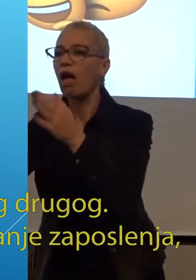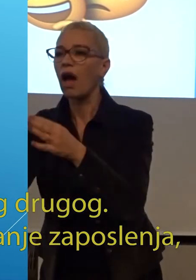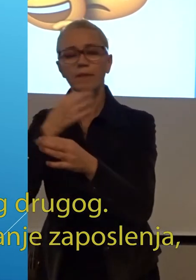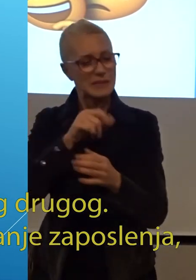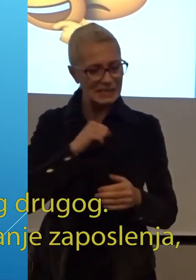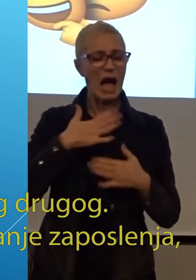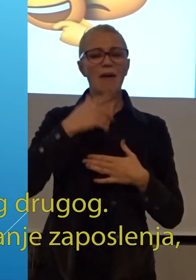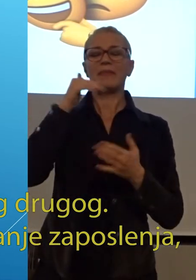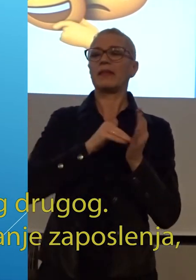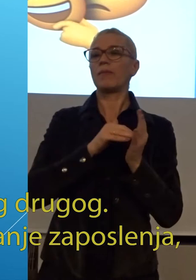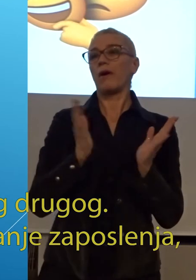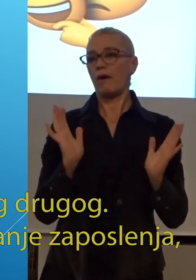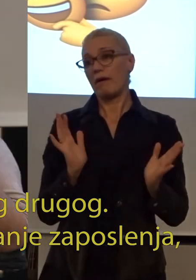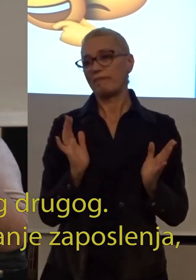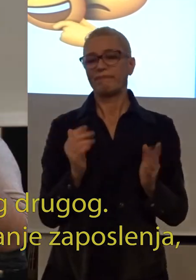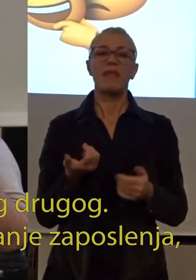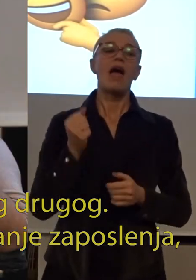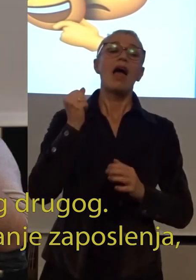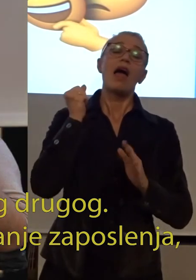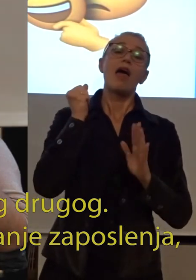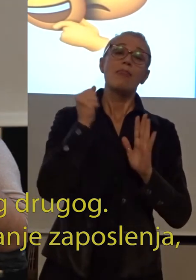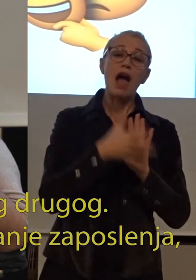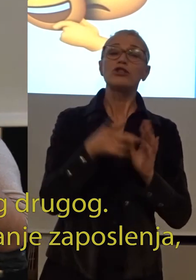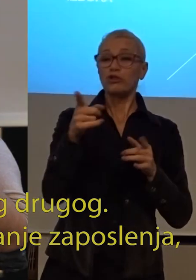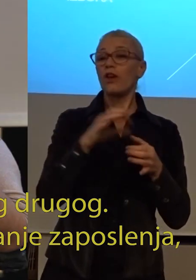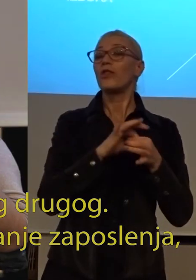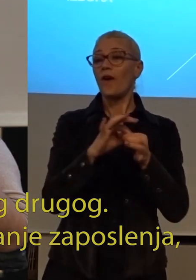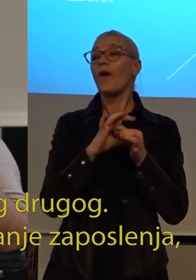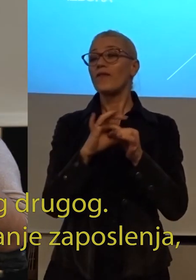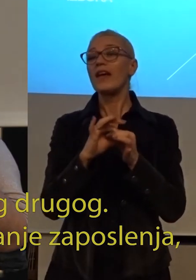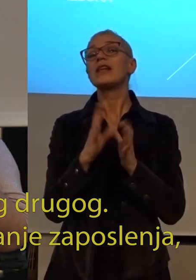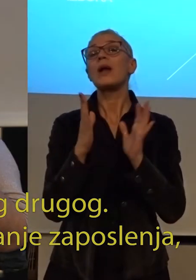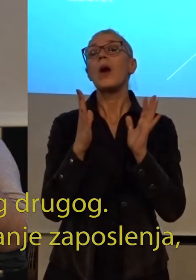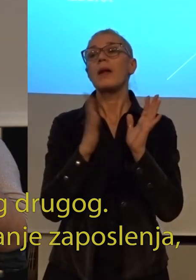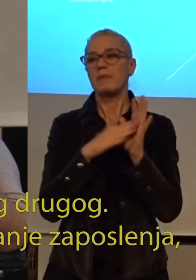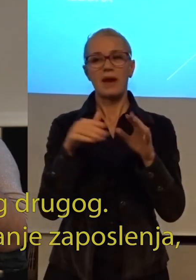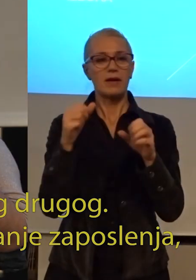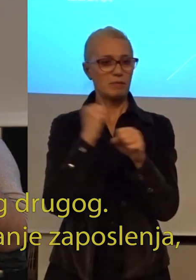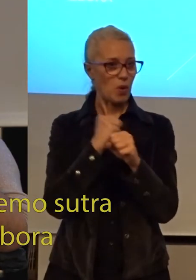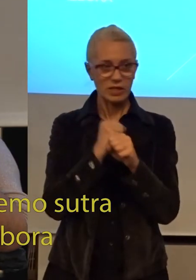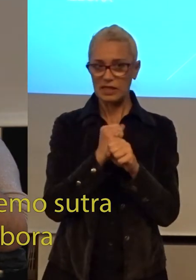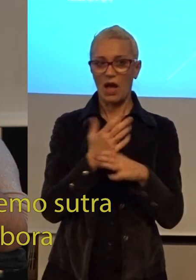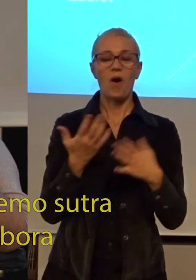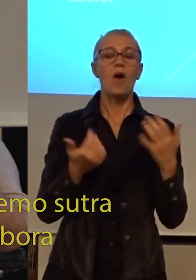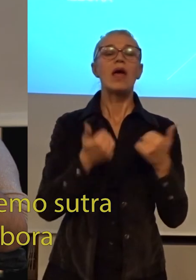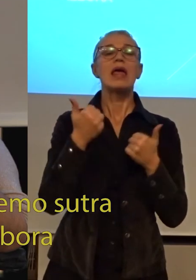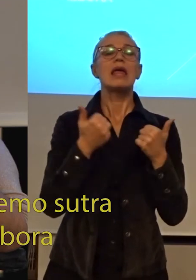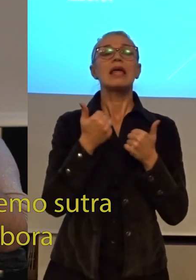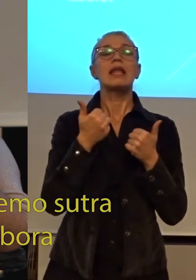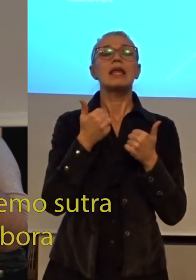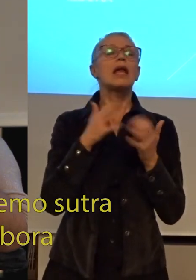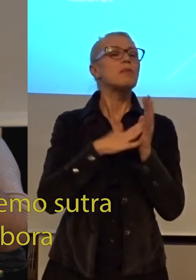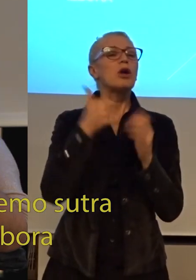To se recimo rećišće odnosi na to pitanje zaposlenja ili